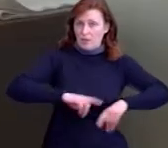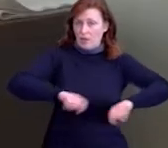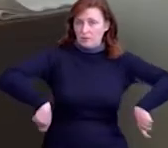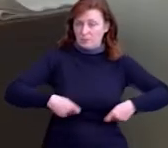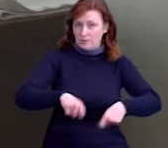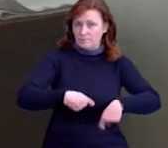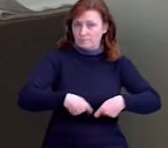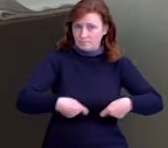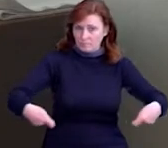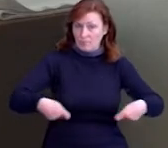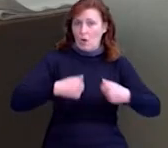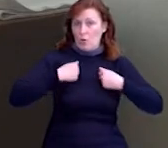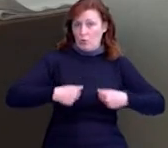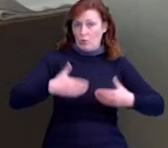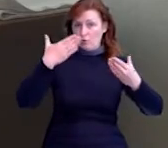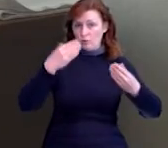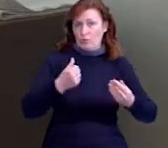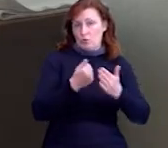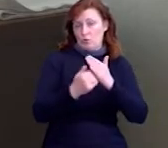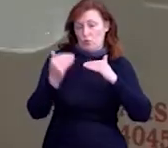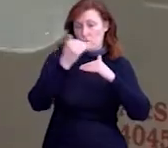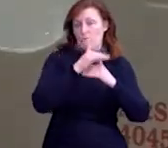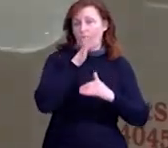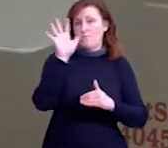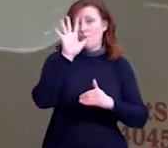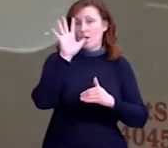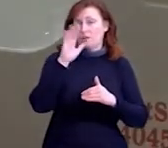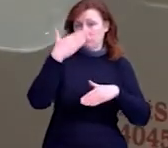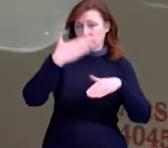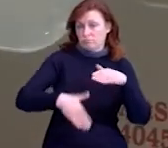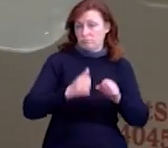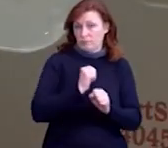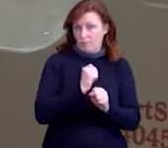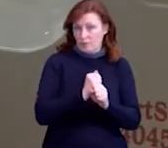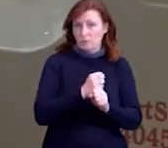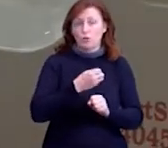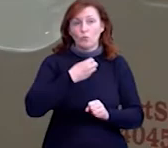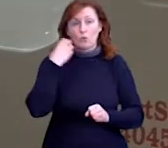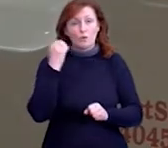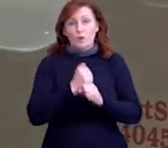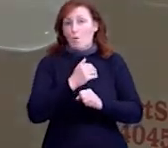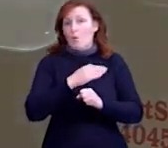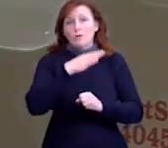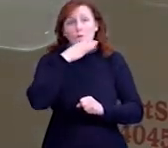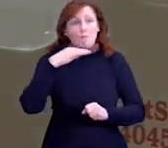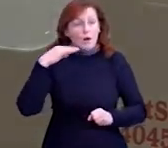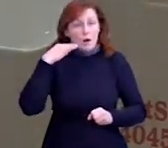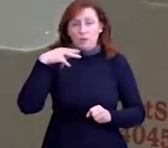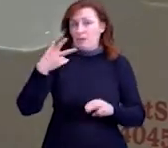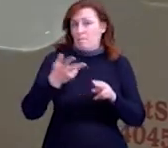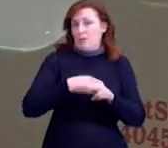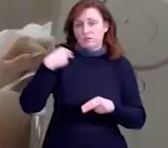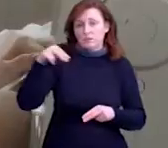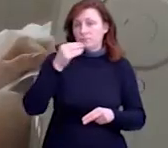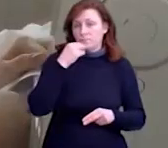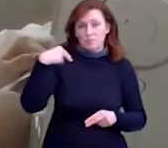Робочий день Юлії триває до п'ятої вечора. Утім, дівчина каже, коли роботи багато, працює без обіду, затримується до пізнього